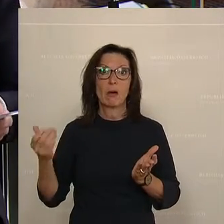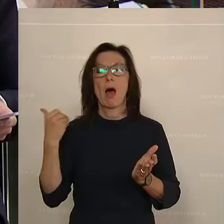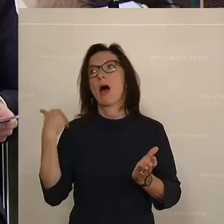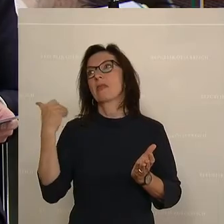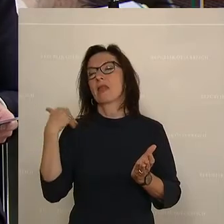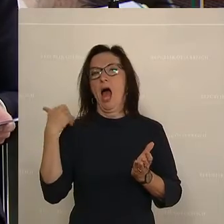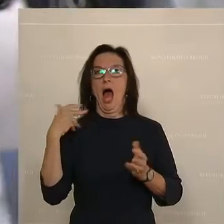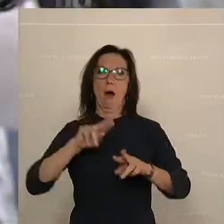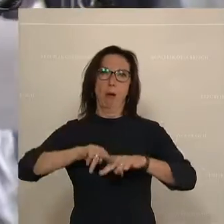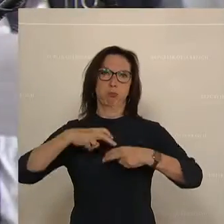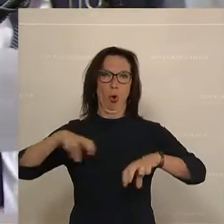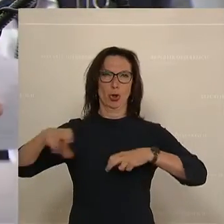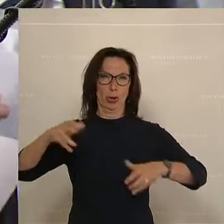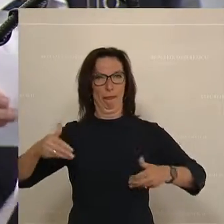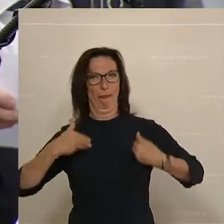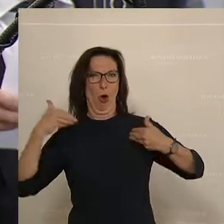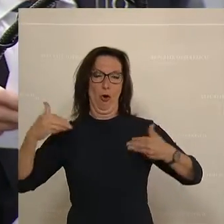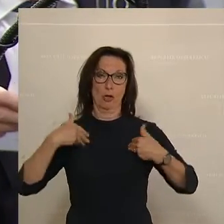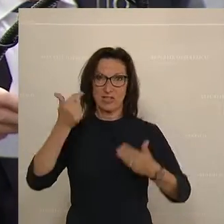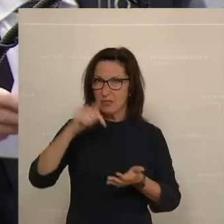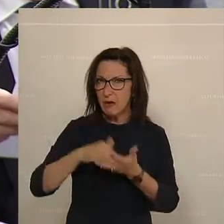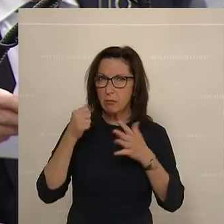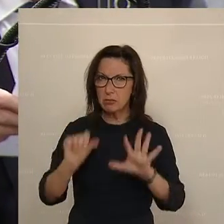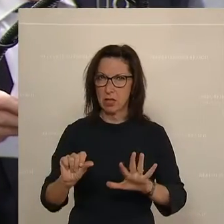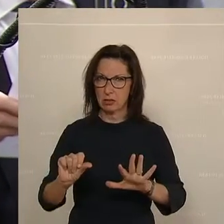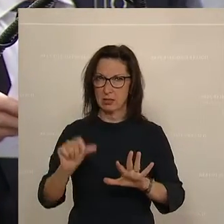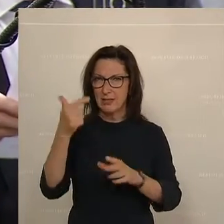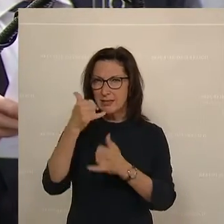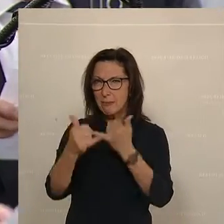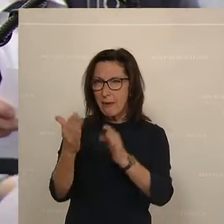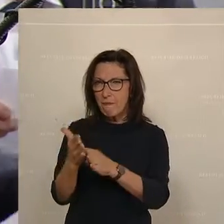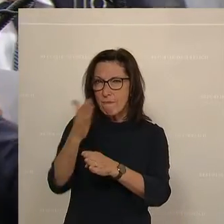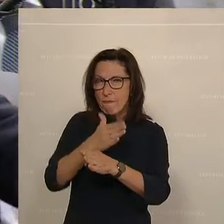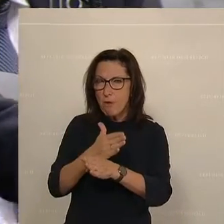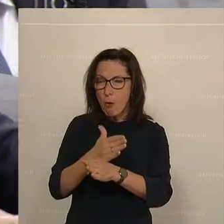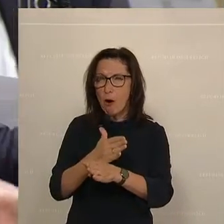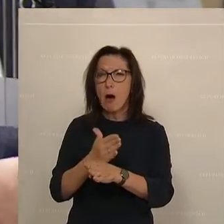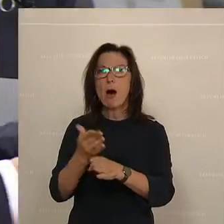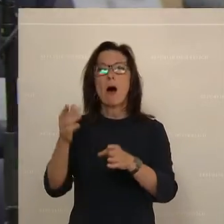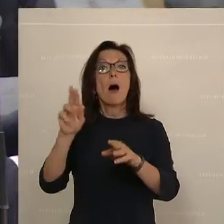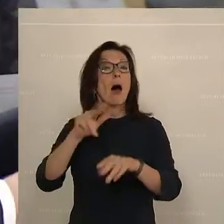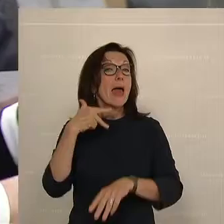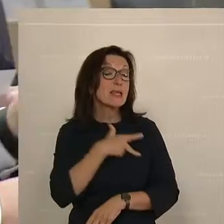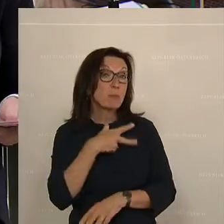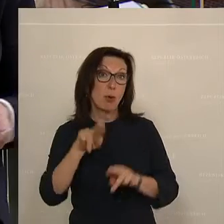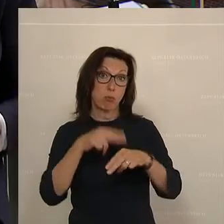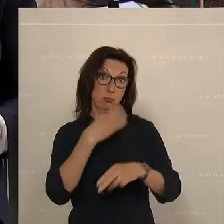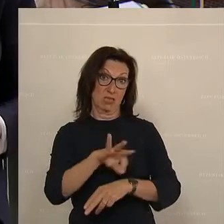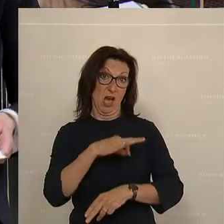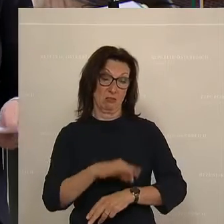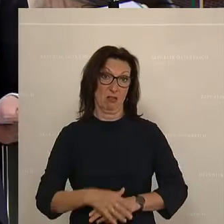der damaligen Bundesregierung. 2016, zwei Jahre davor, weiterer Bundeskanzler, diesmal ein SPÖ-Bundeskanzler, hat